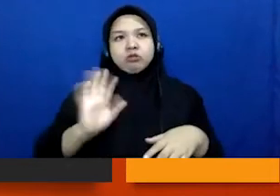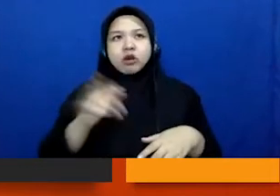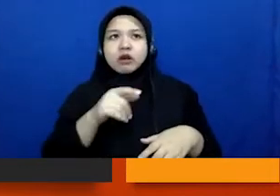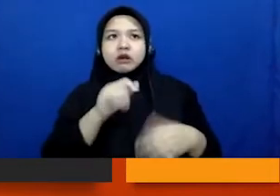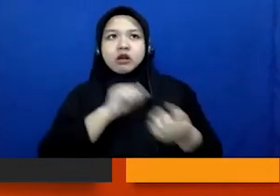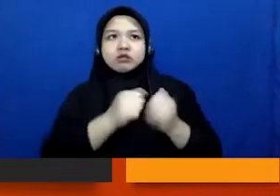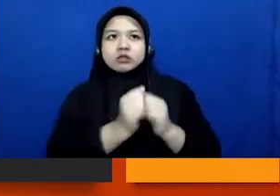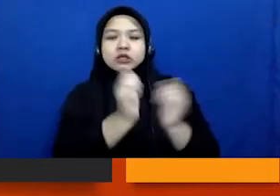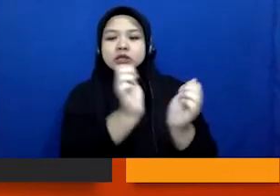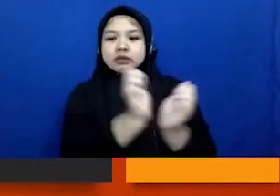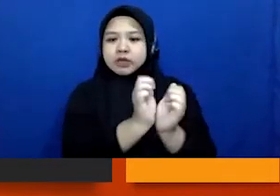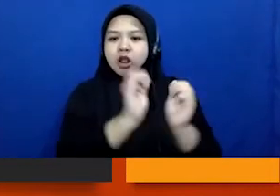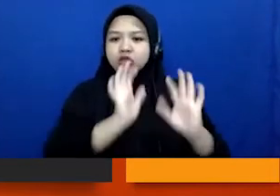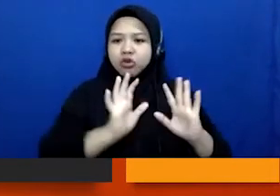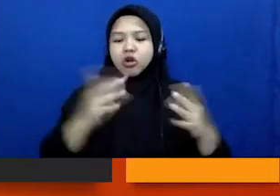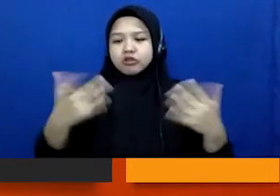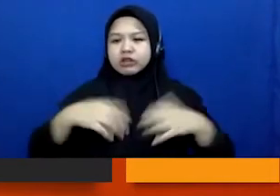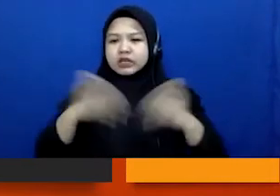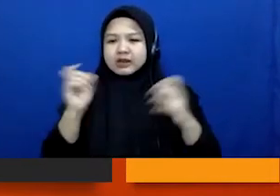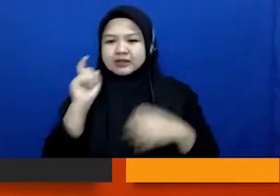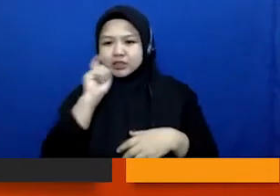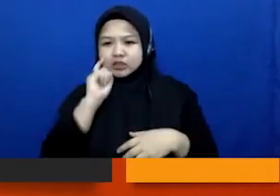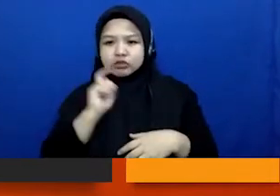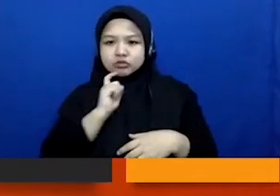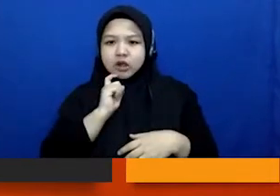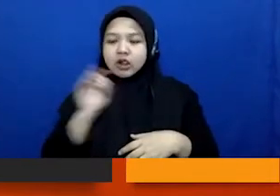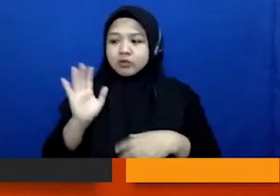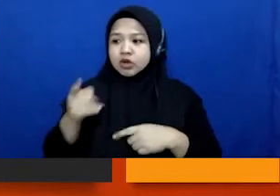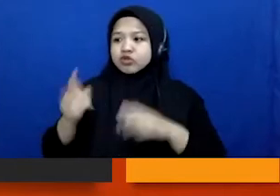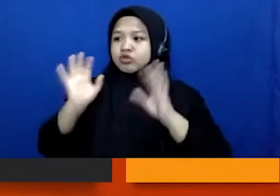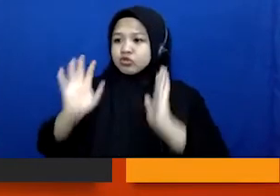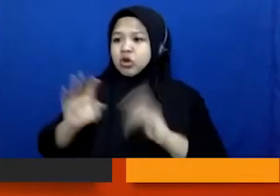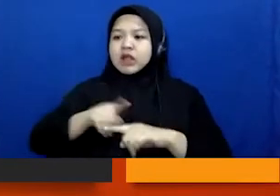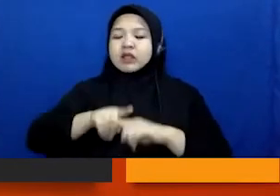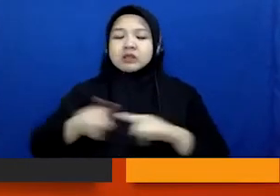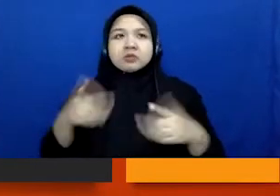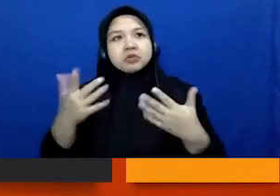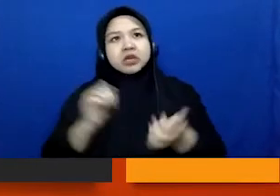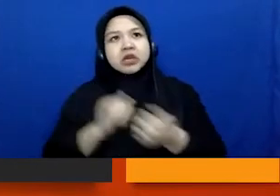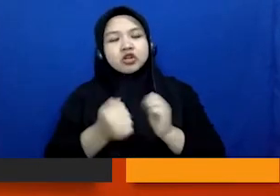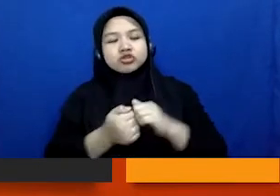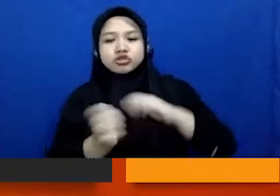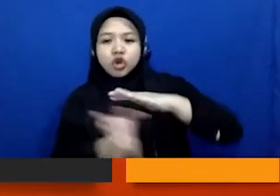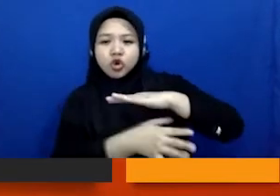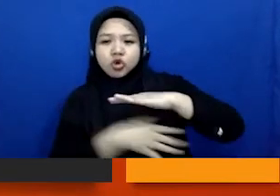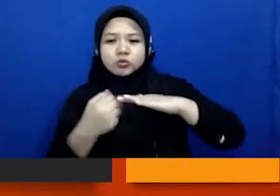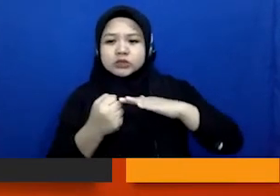atau mungkin kekerasan seksual, tidak hanya itu. Tapi misalnya kasus korupsi, kasus penyelewengan